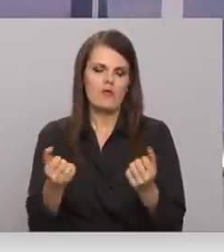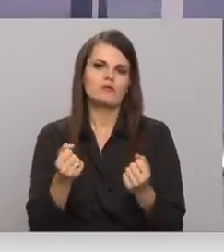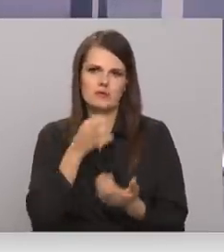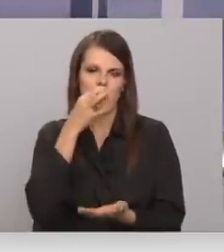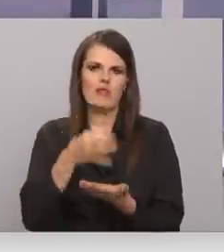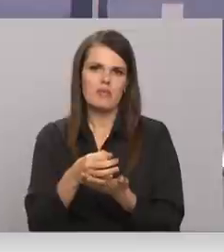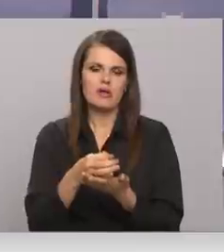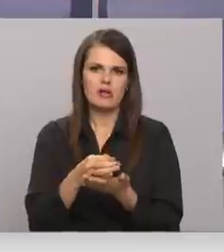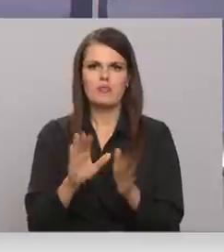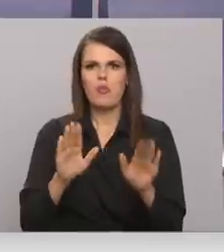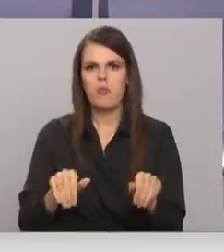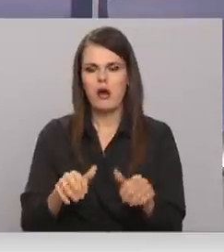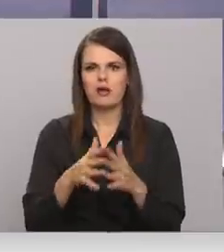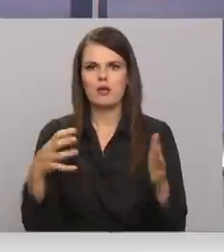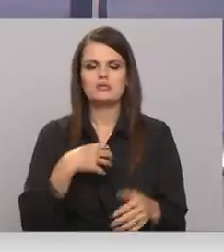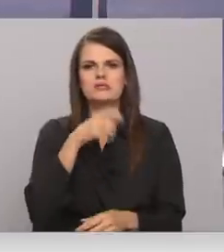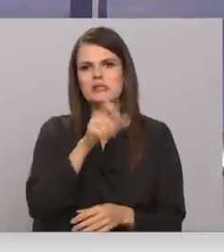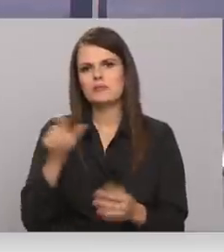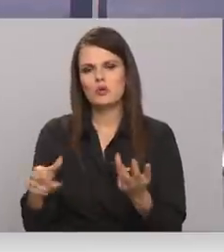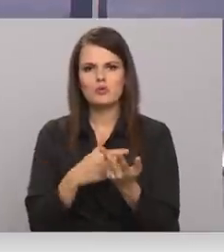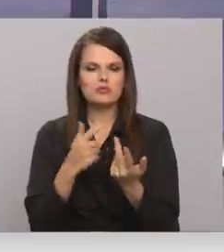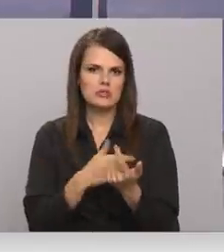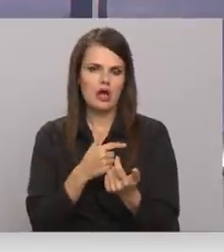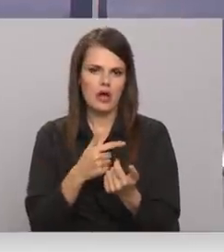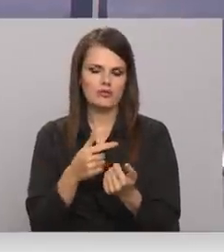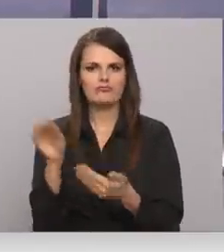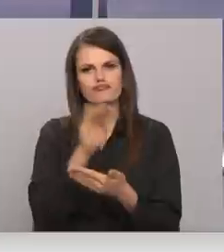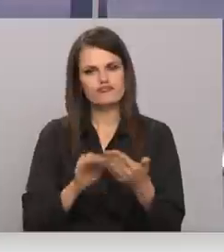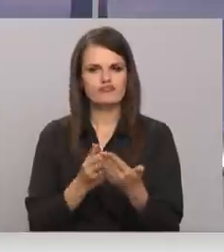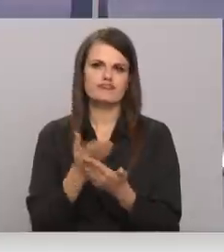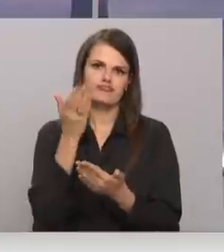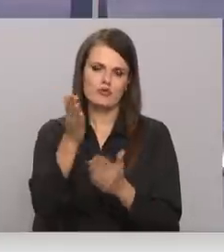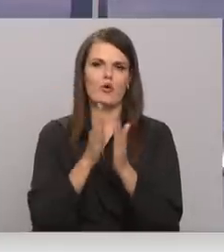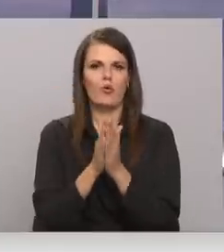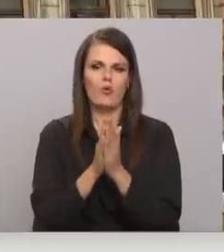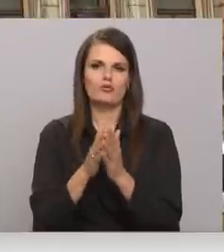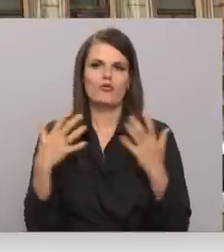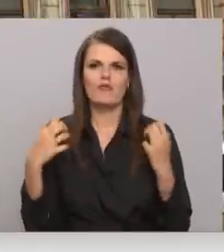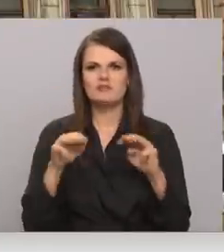mediķa organizācijas pievienojās ārstu biedrībai Demisijas pieprasījumā. Turpina Davids Freidenfelts.